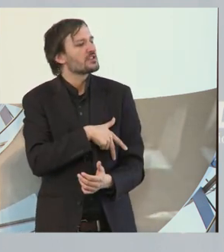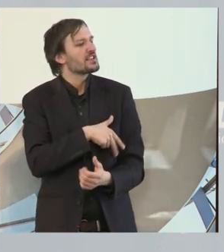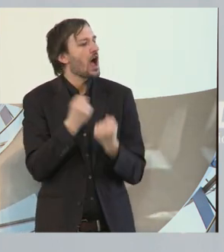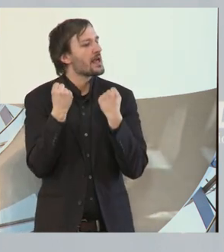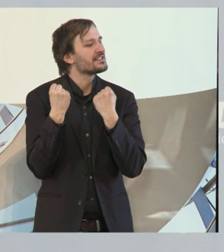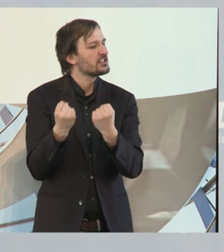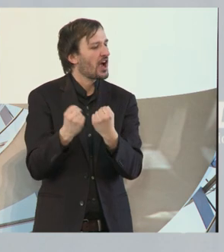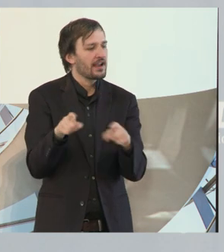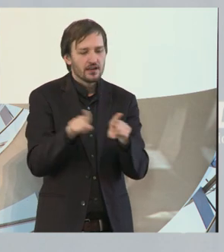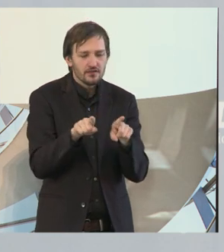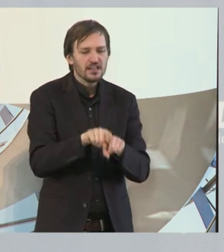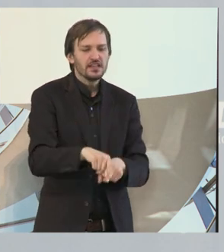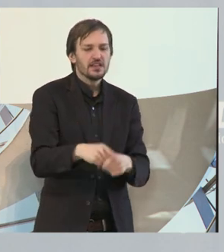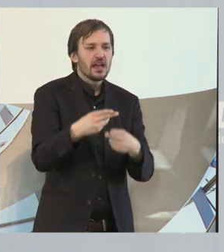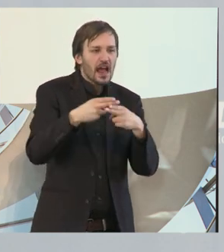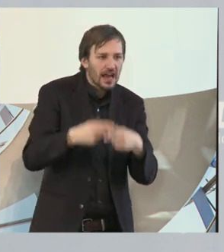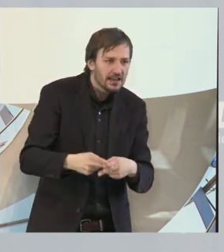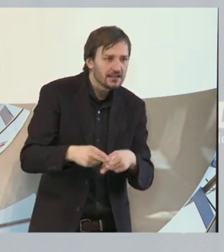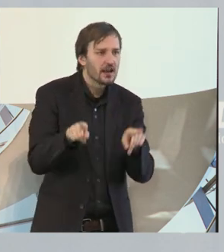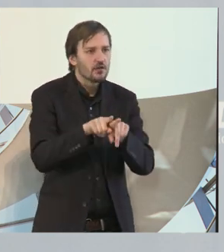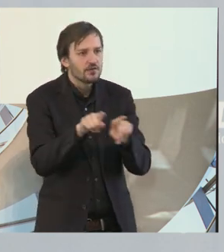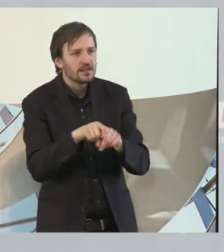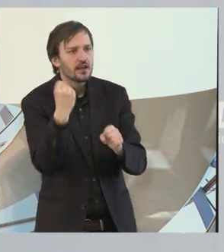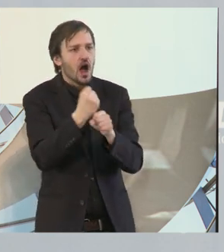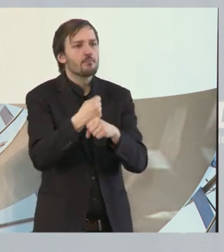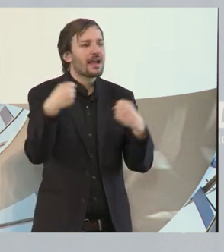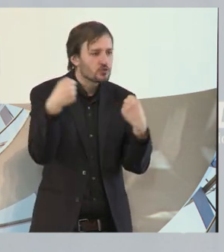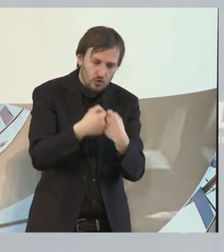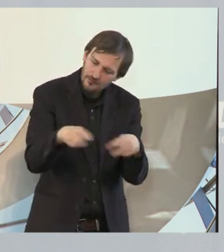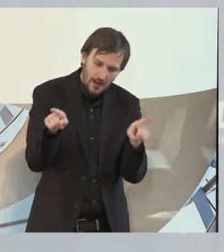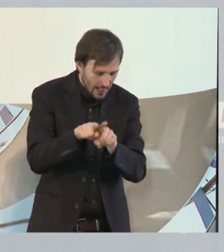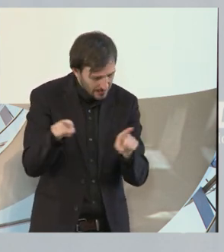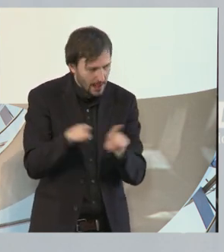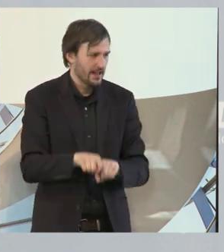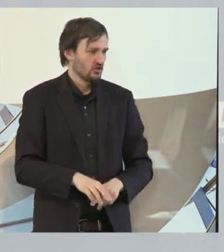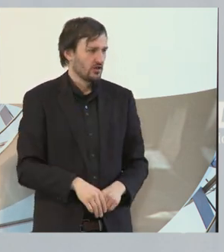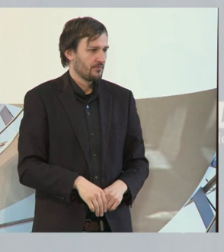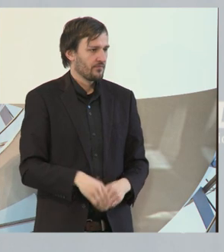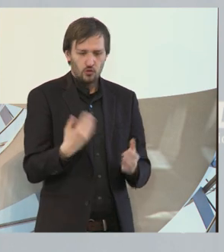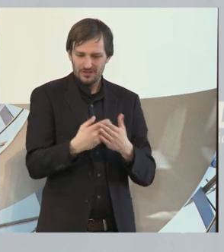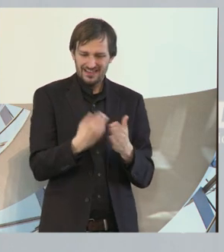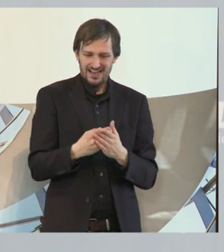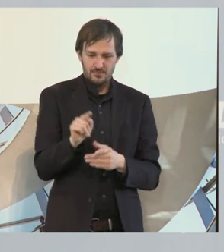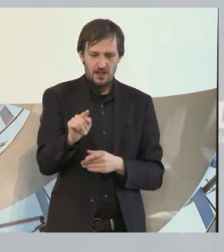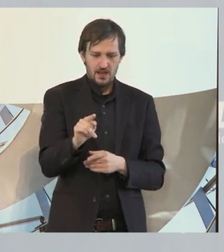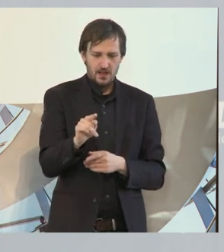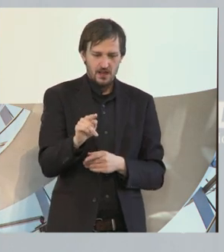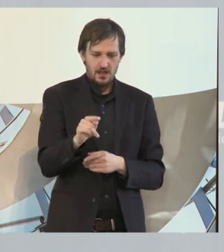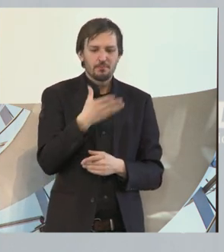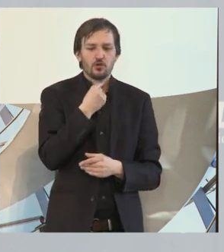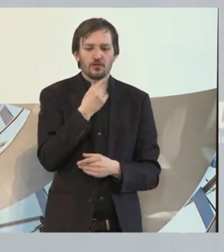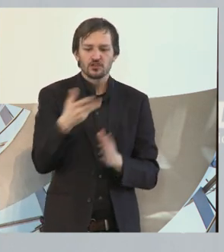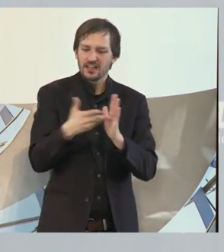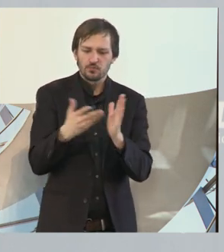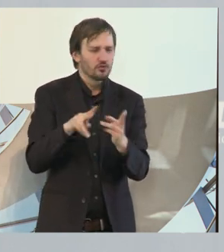Wie für jeden Rentner und für jeden, der einen Arbeitsunfall hat, auch. Und dazu passt dann eben keine Bedürftigkeitsprüfung.